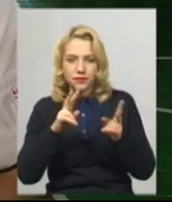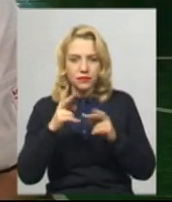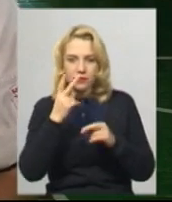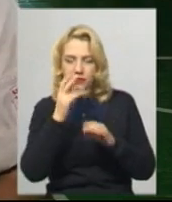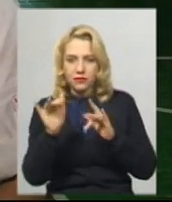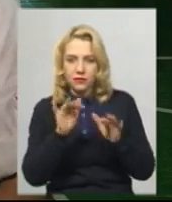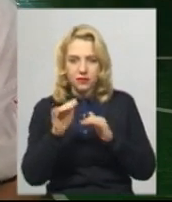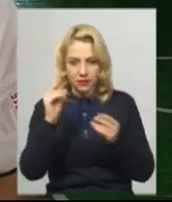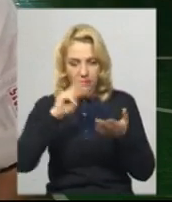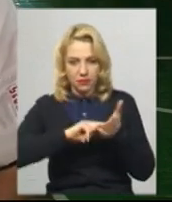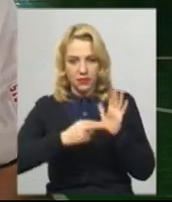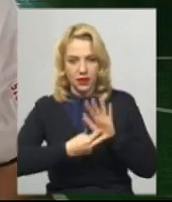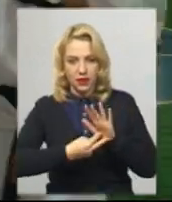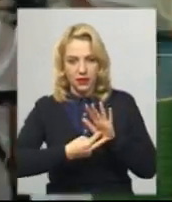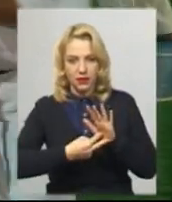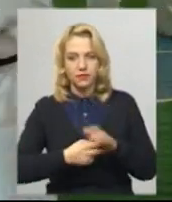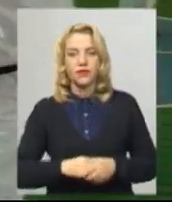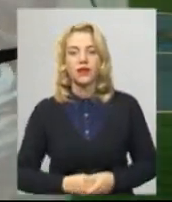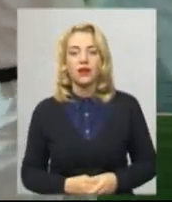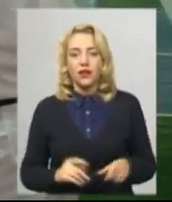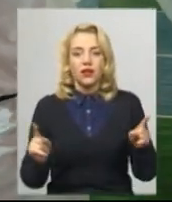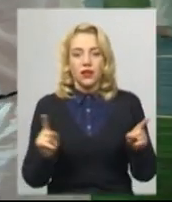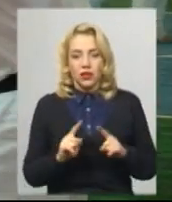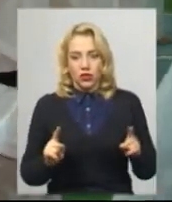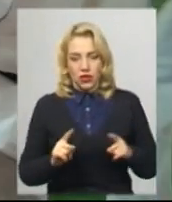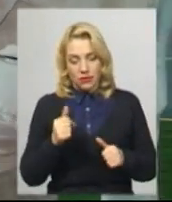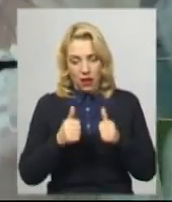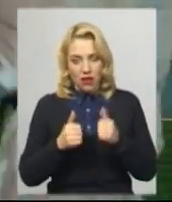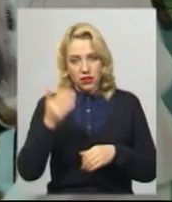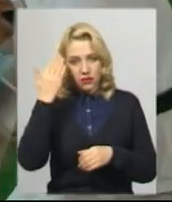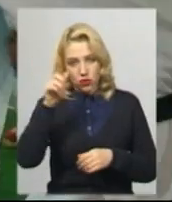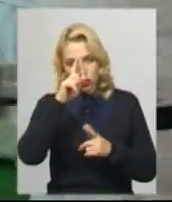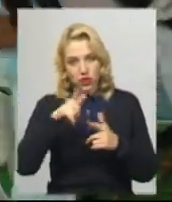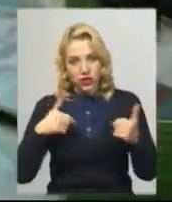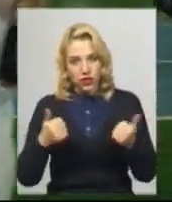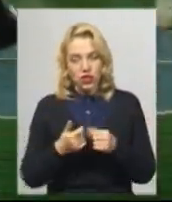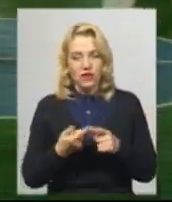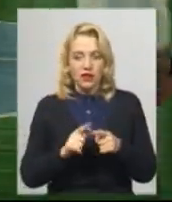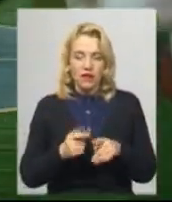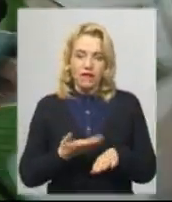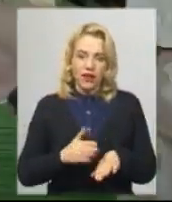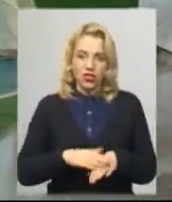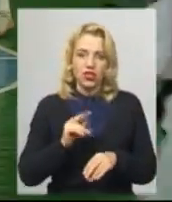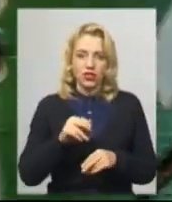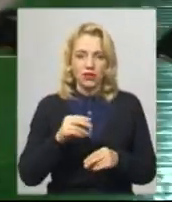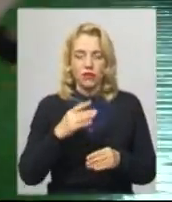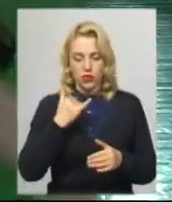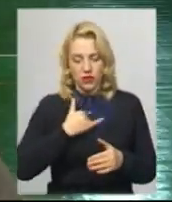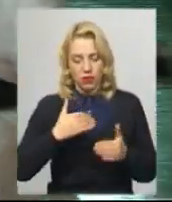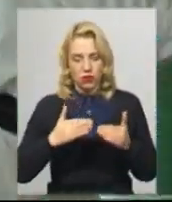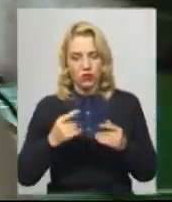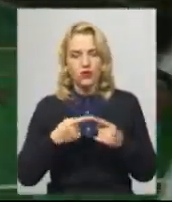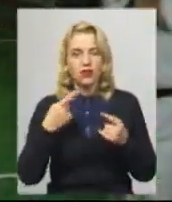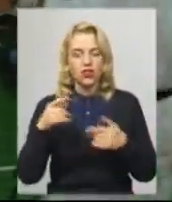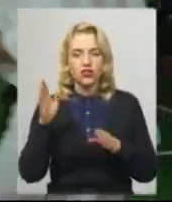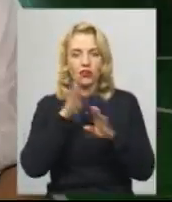певні комбінації, не давати їй цього робити. Змагатися у чужій країні важче, ніж у себе вдома. Це інший клімат і емоційна атмосфера,